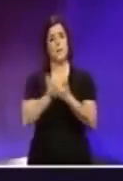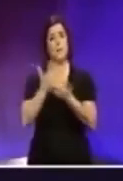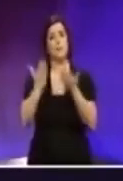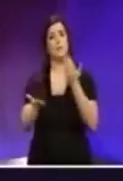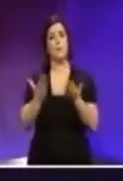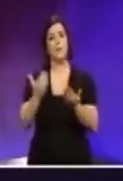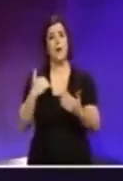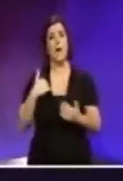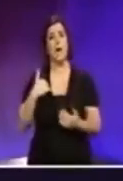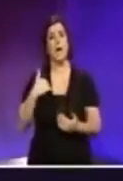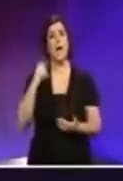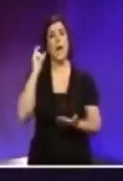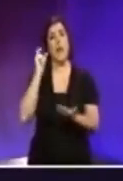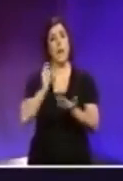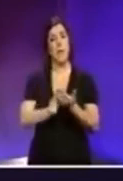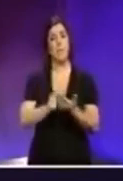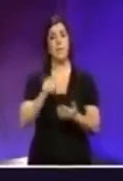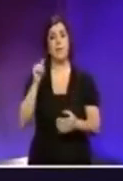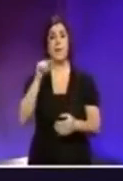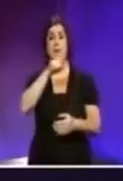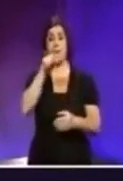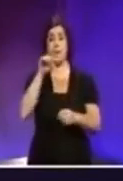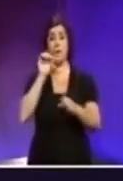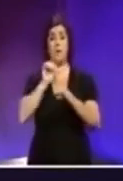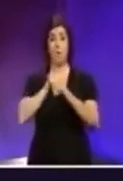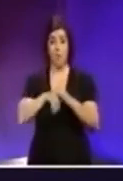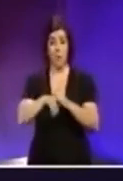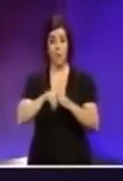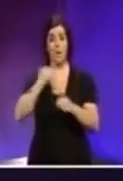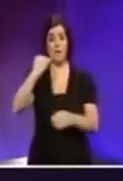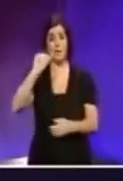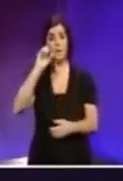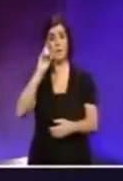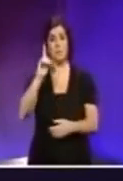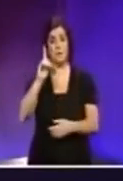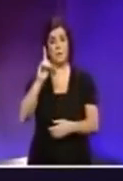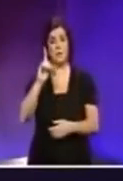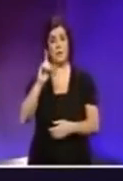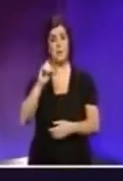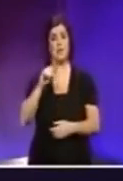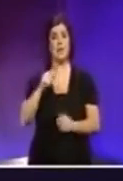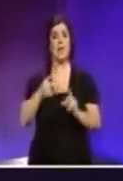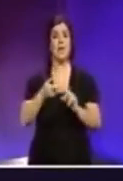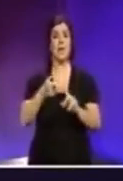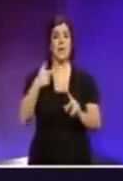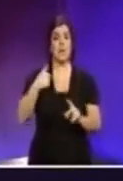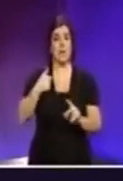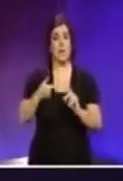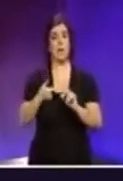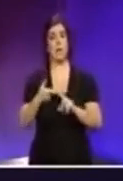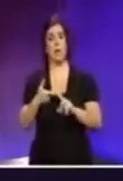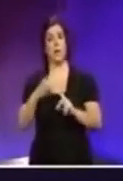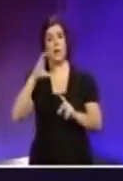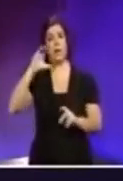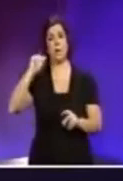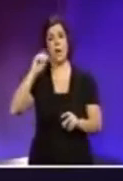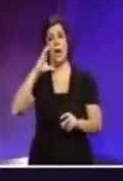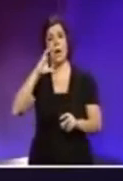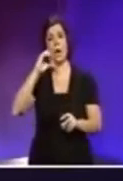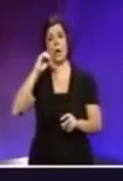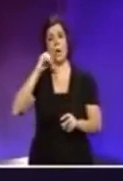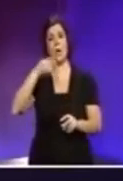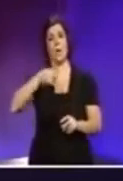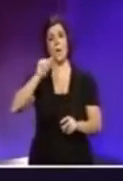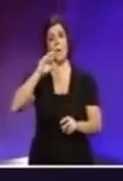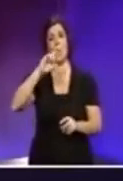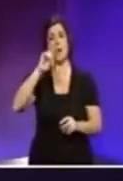għanemnu li vota l-alternativa deputat mis-sitta li jikun kakopardo jo kassola jajn l-l-maltin biħx